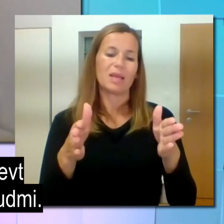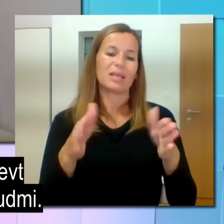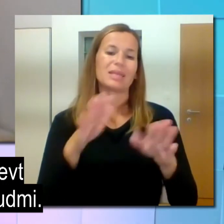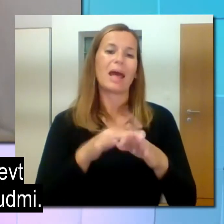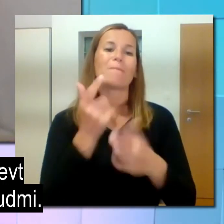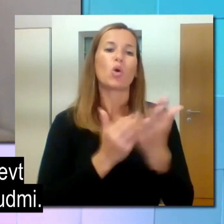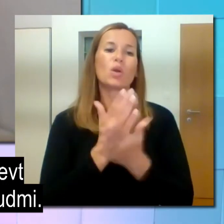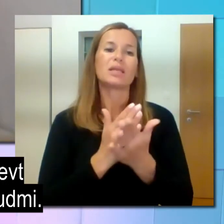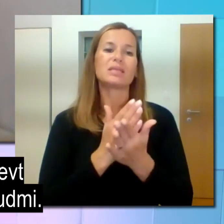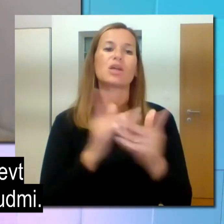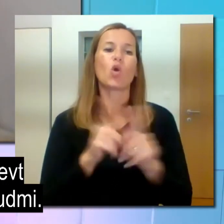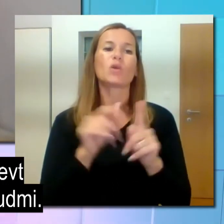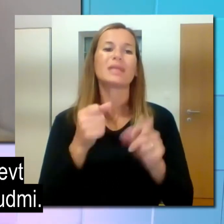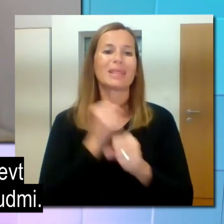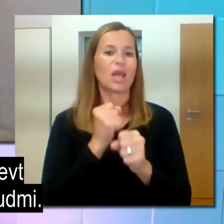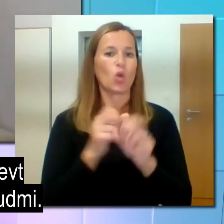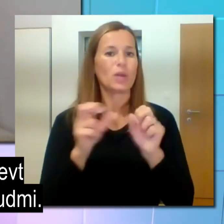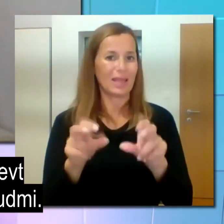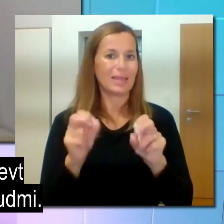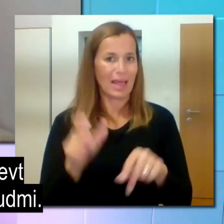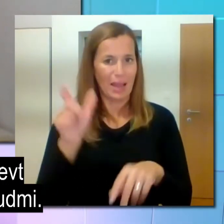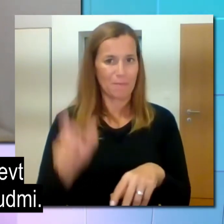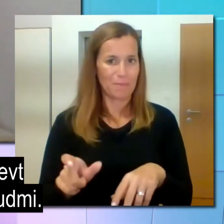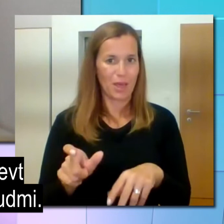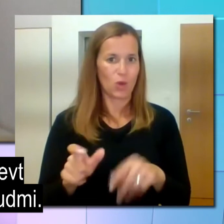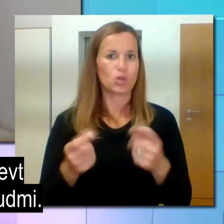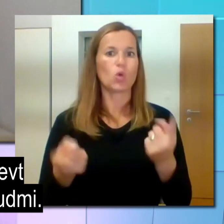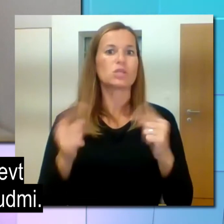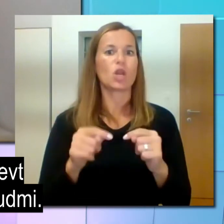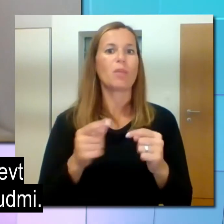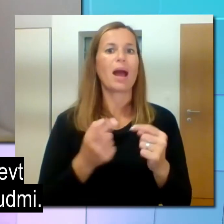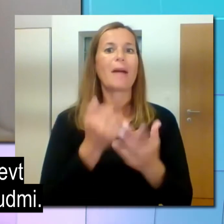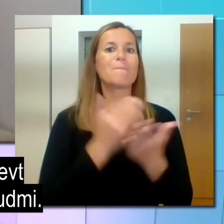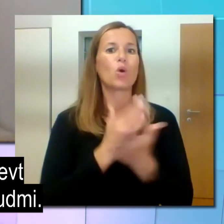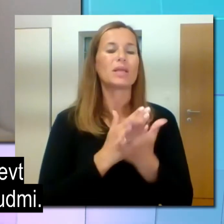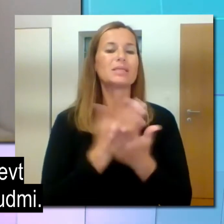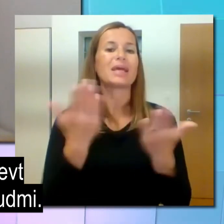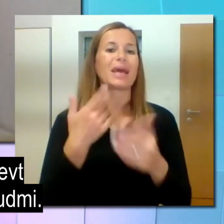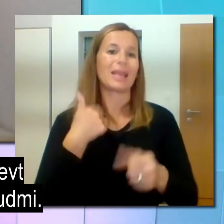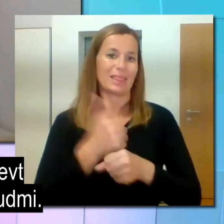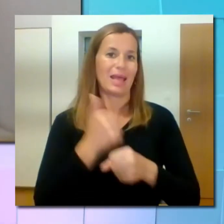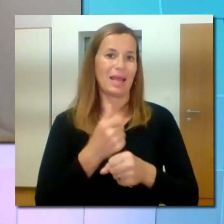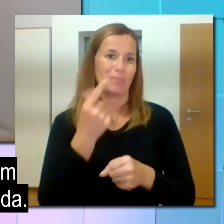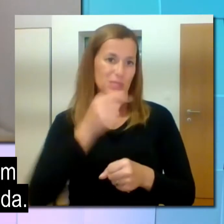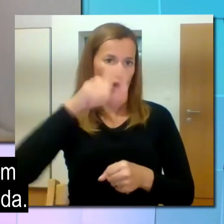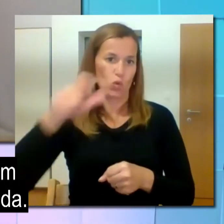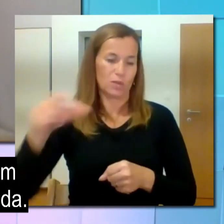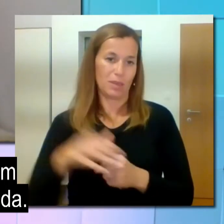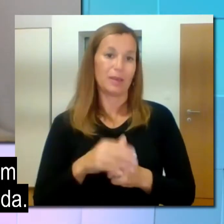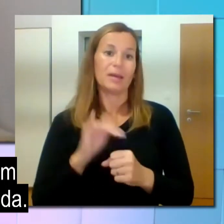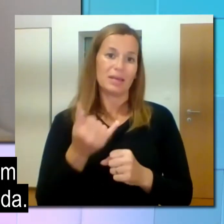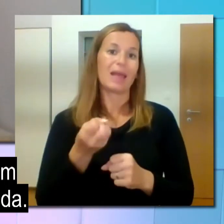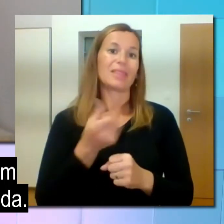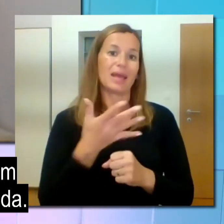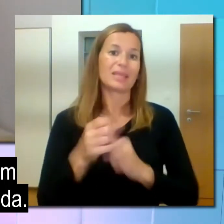kakšen je delovni terapeut oziroma poklice, kjer delaš z ljudmi. Ja,